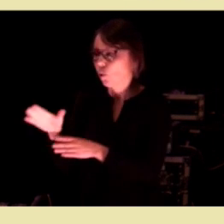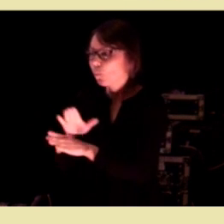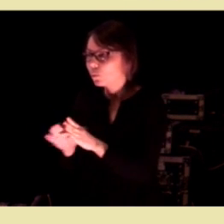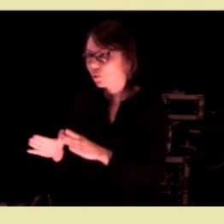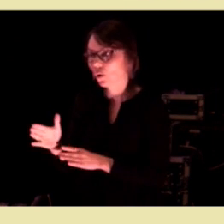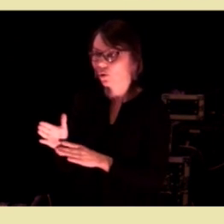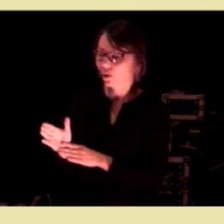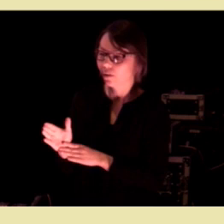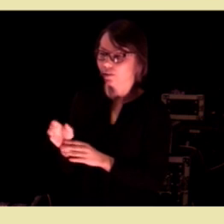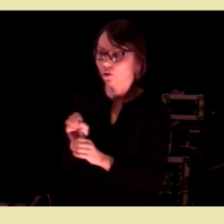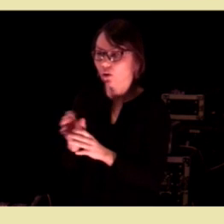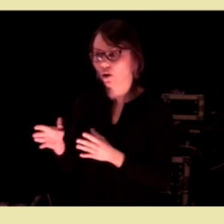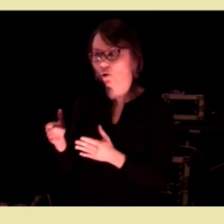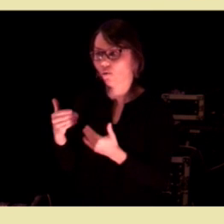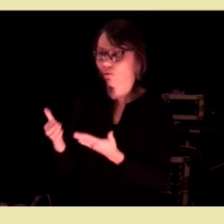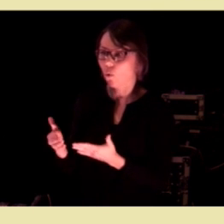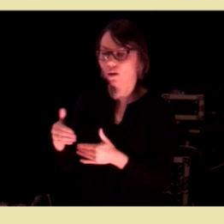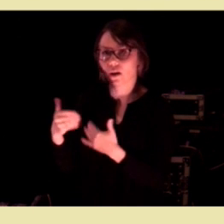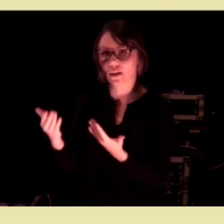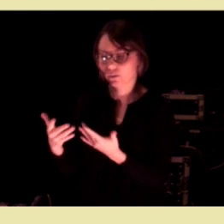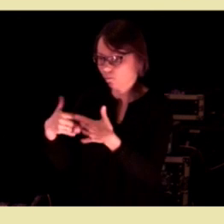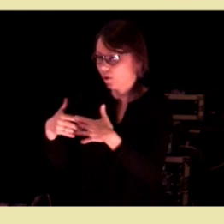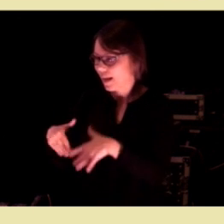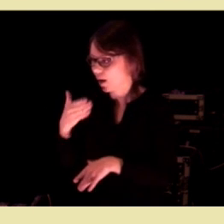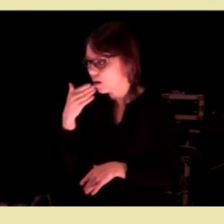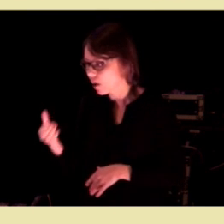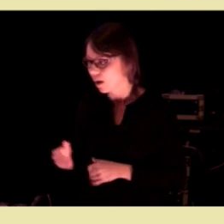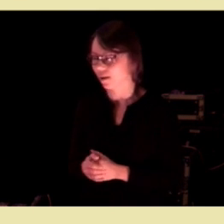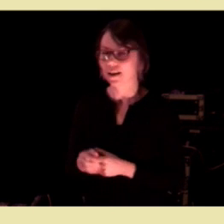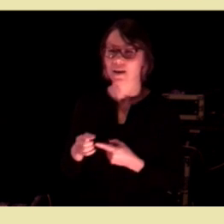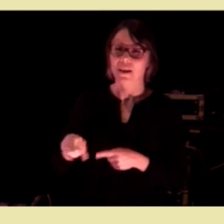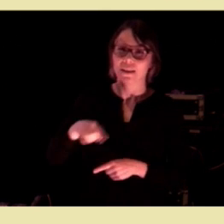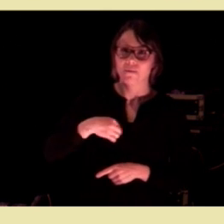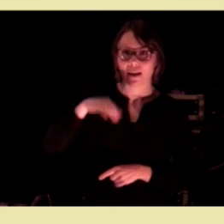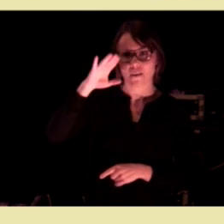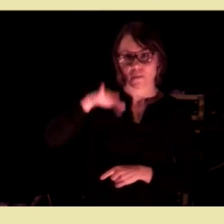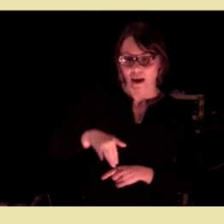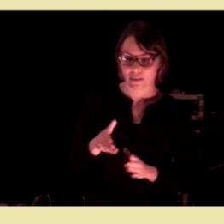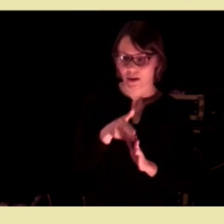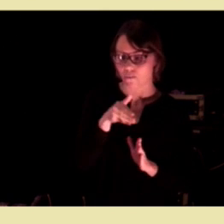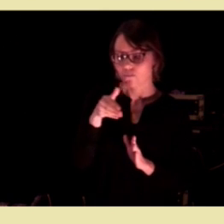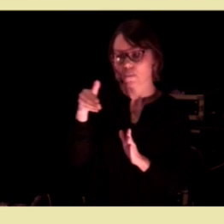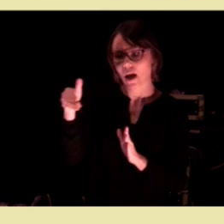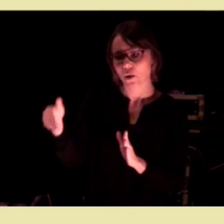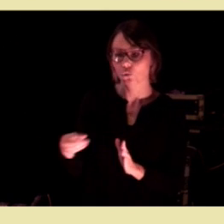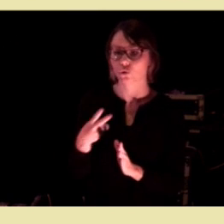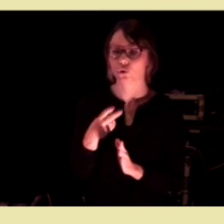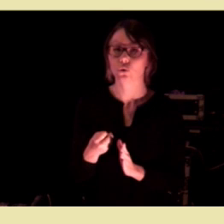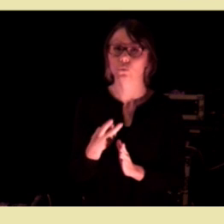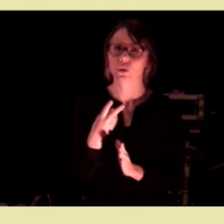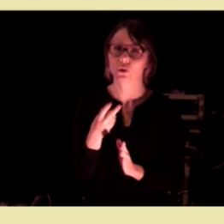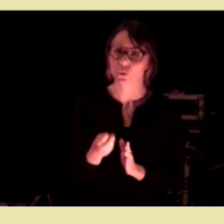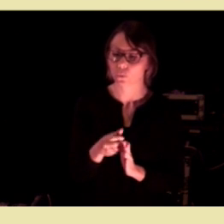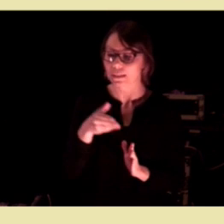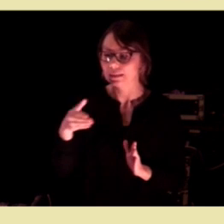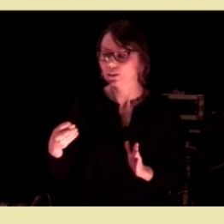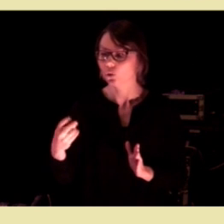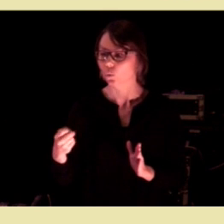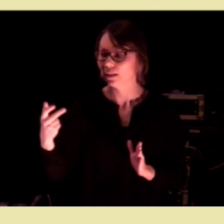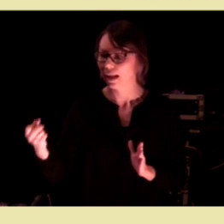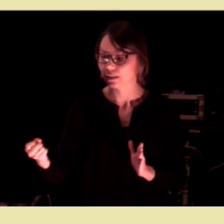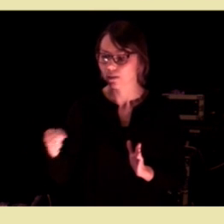få dagene til å gå opp. Men vi vet at i perioden 2020-2030,